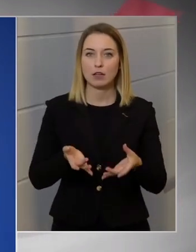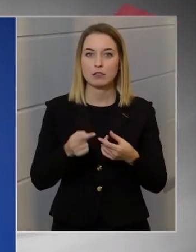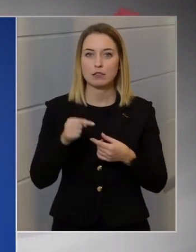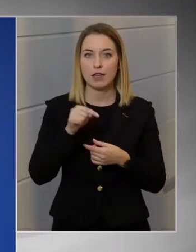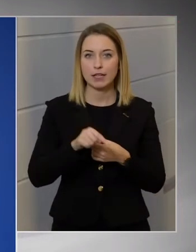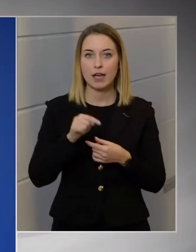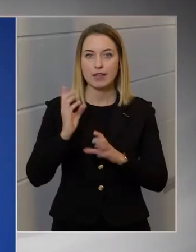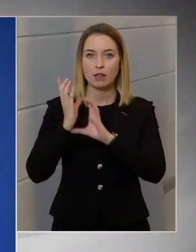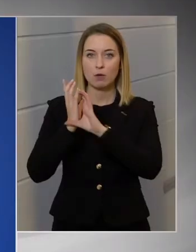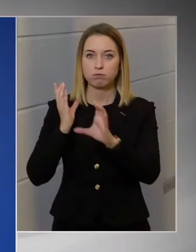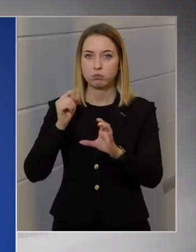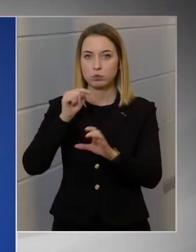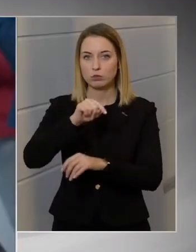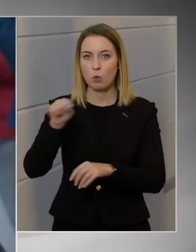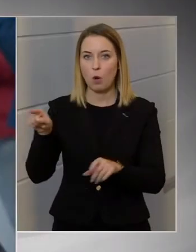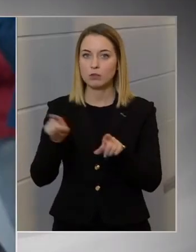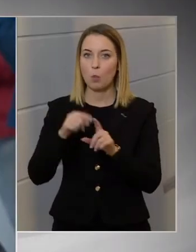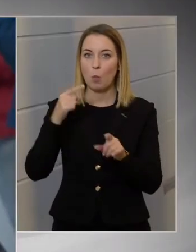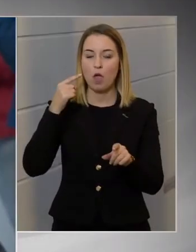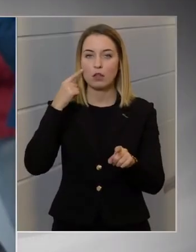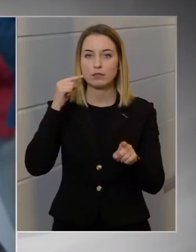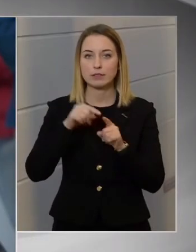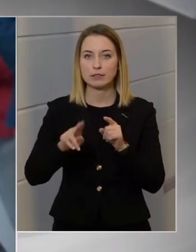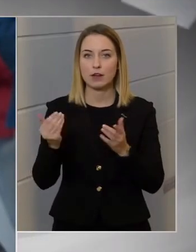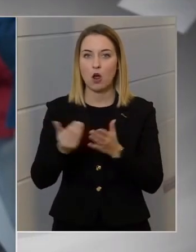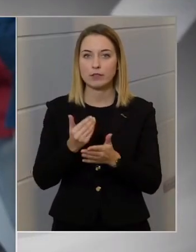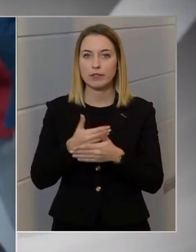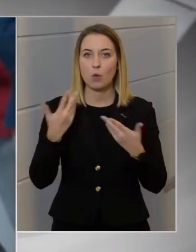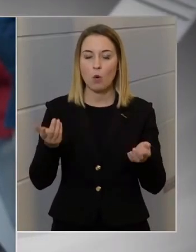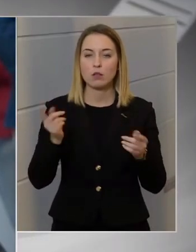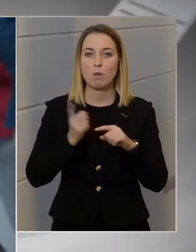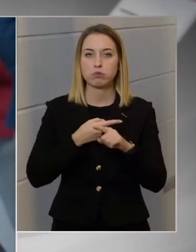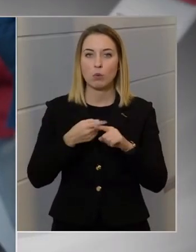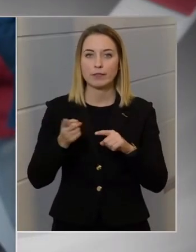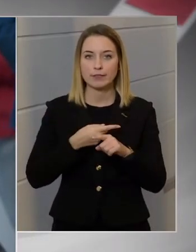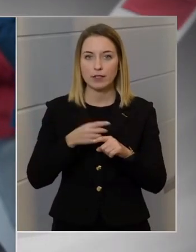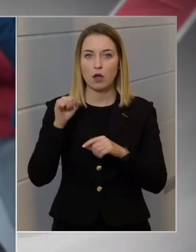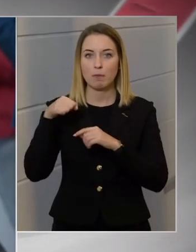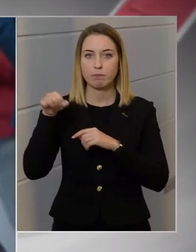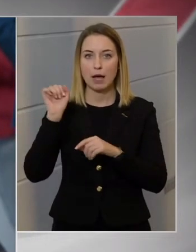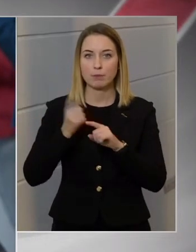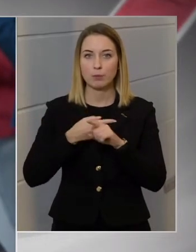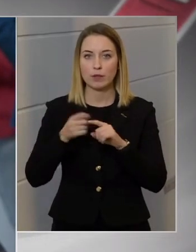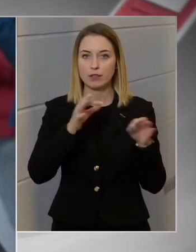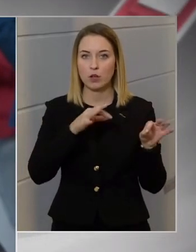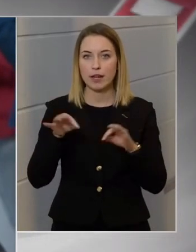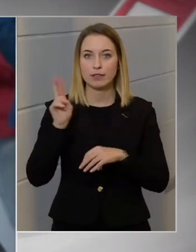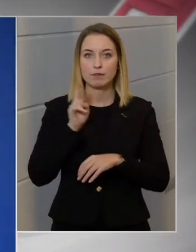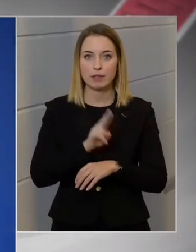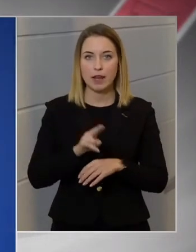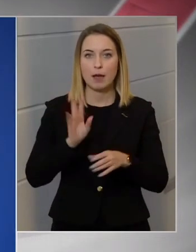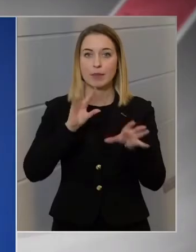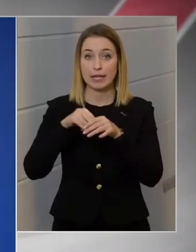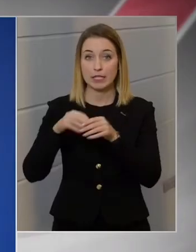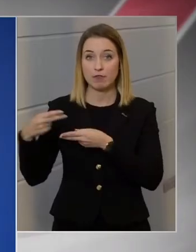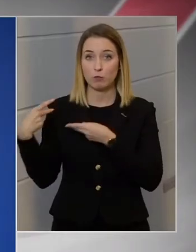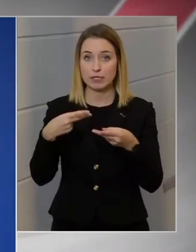ezeket a buszokat olyan célra használják, hogy egy pártpolitikai rendezvényre szállítsanak részfevőket?